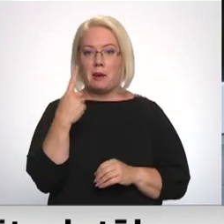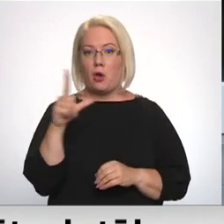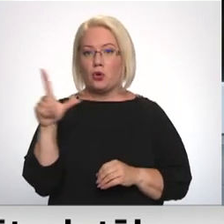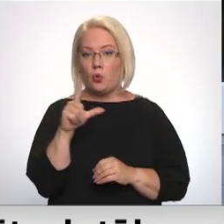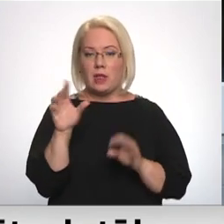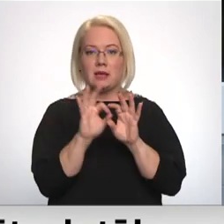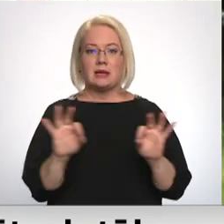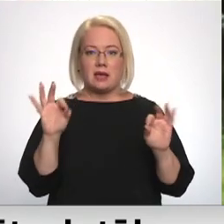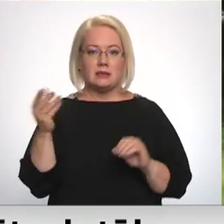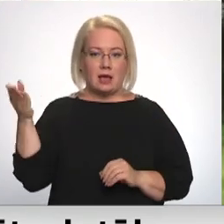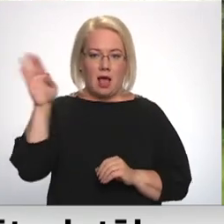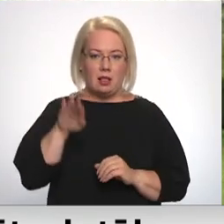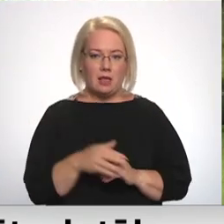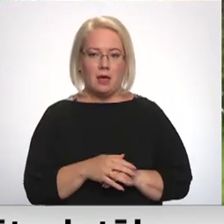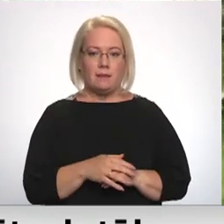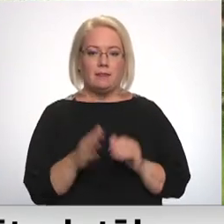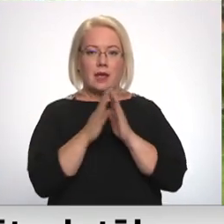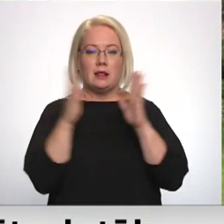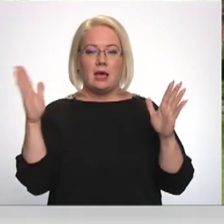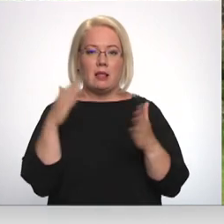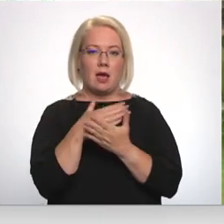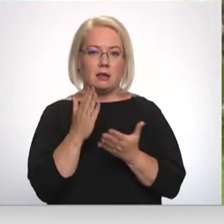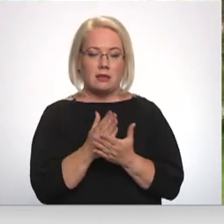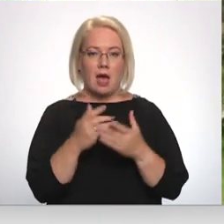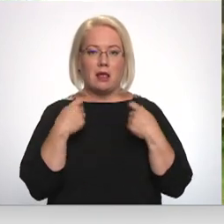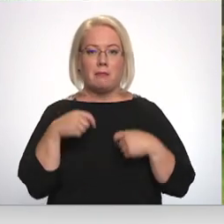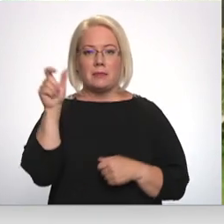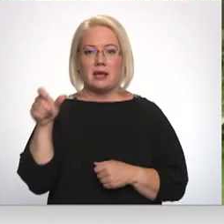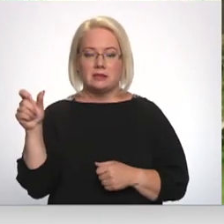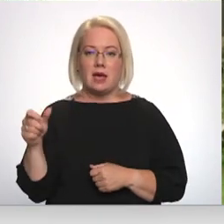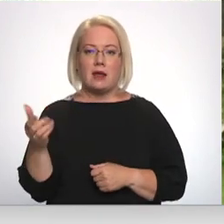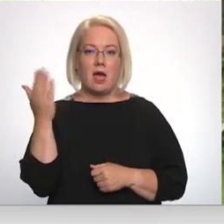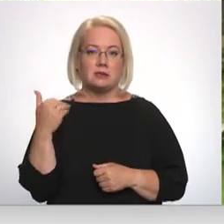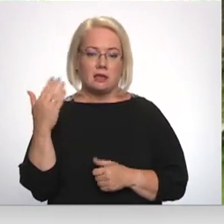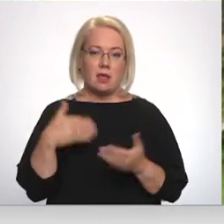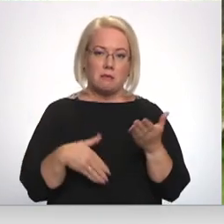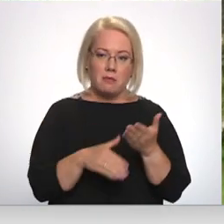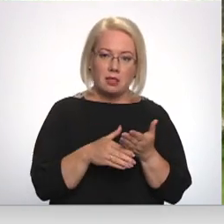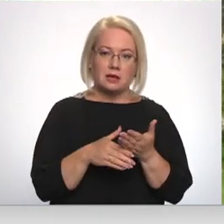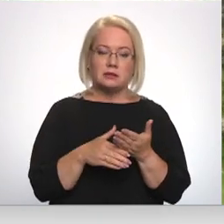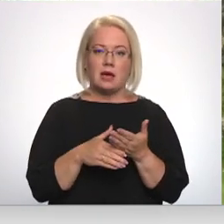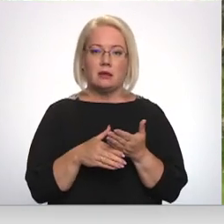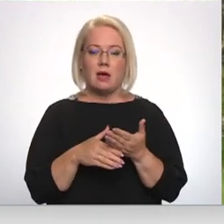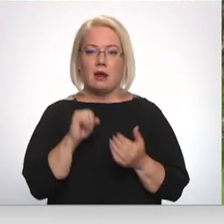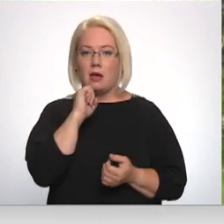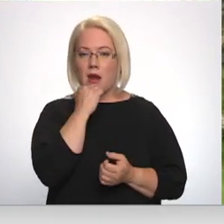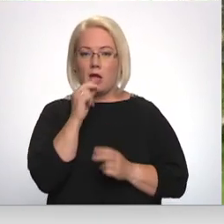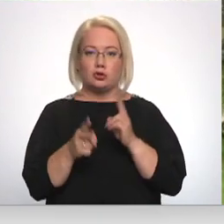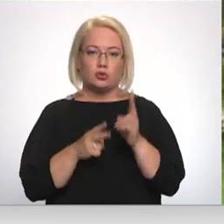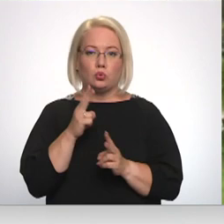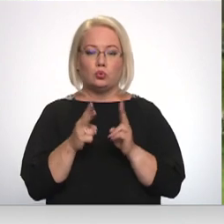skaistkalnē. Lielākā daļa priestaru, protams, ir aicināti palīdzēt ar grēksūģu